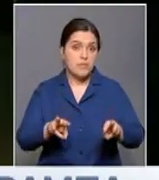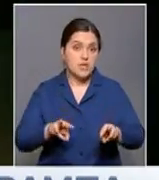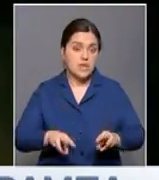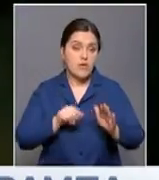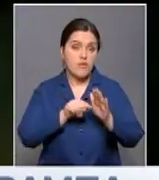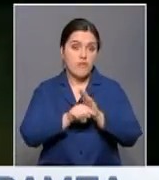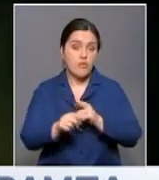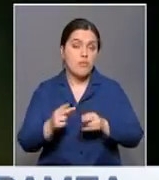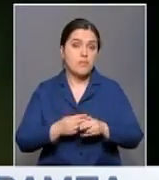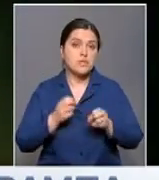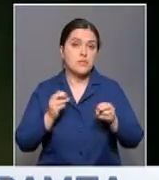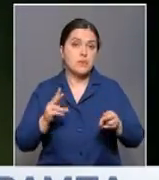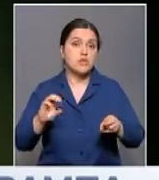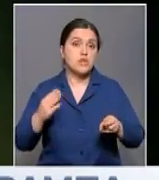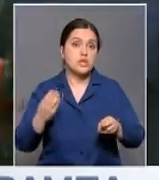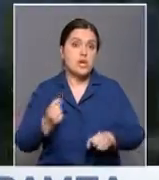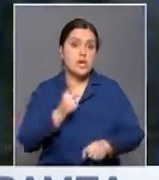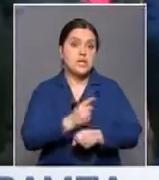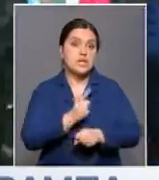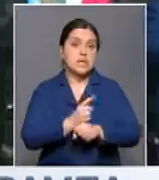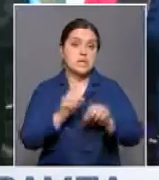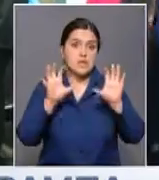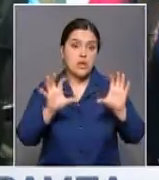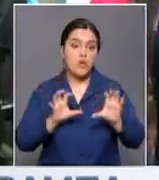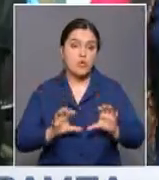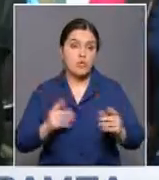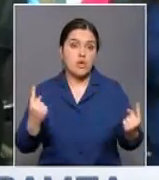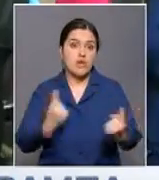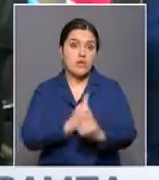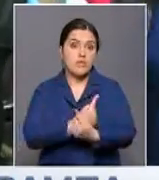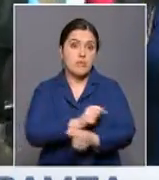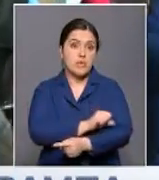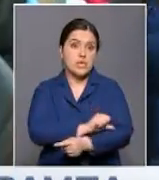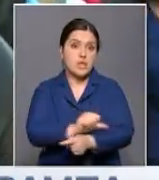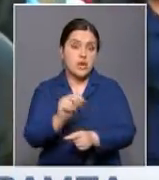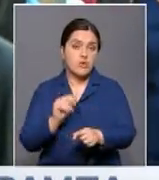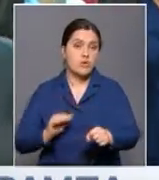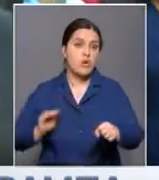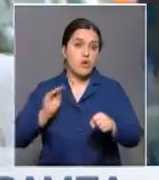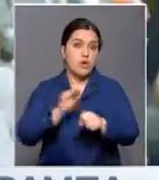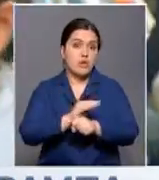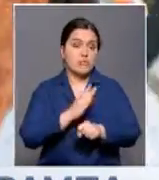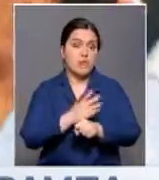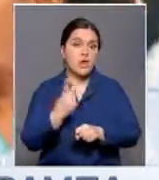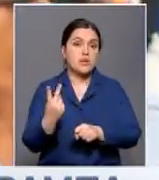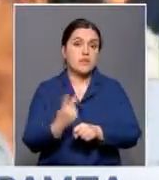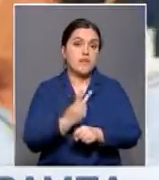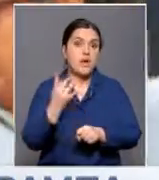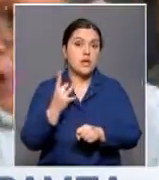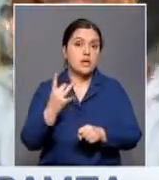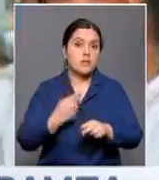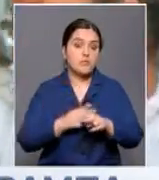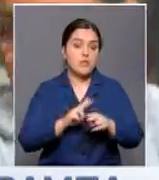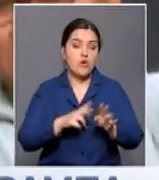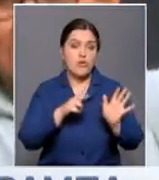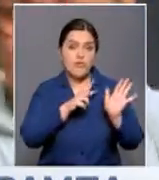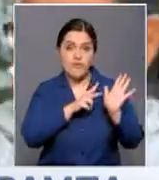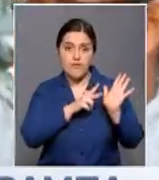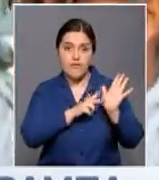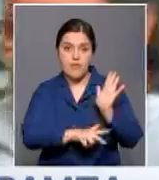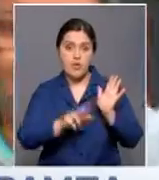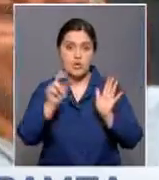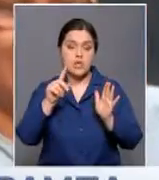безопасности США, незаконные услуги по переходу границы подорожали почти в два с половиной раза, то есть до 8 тысяч